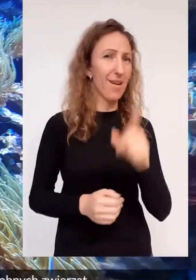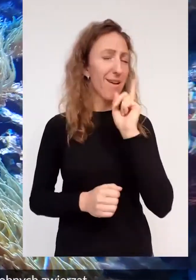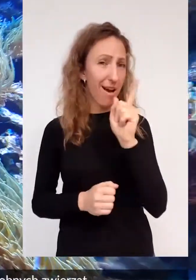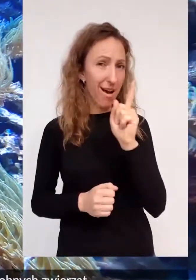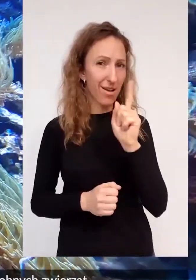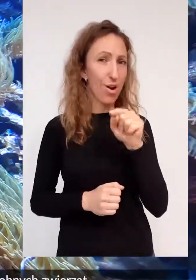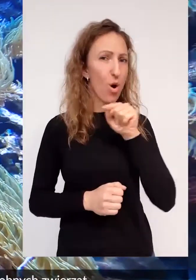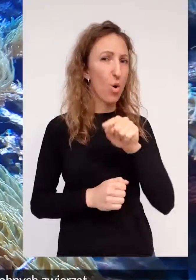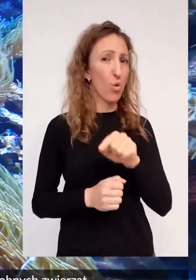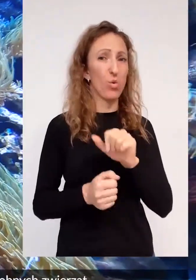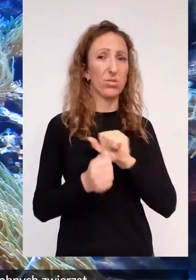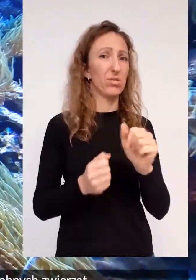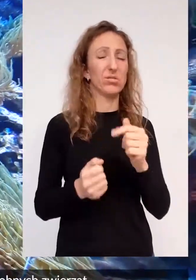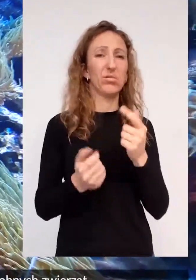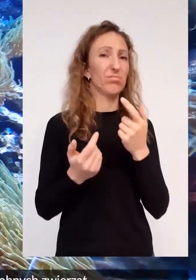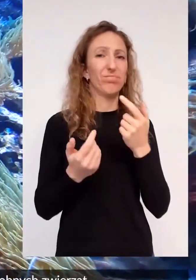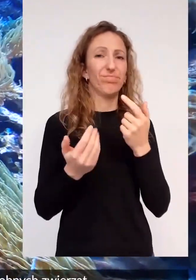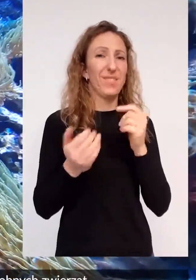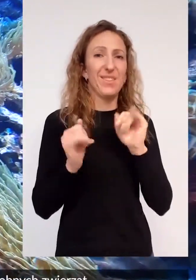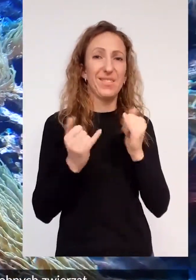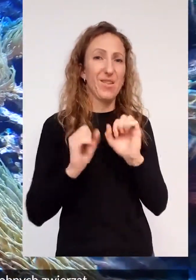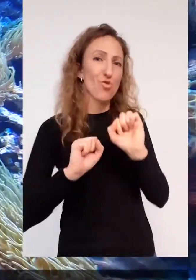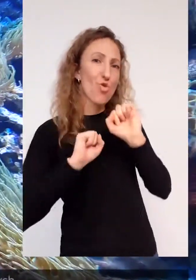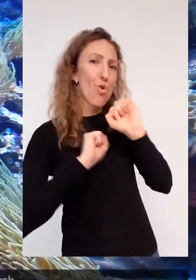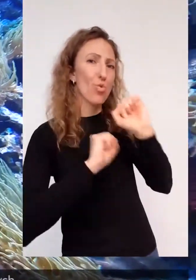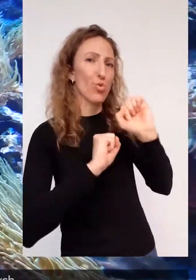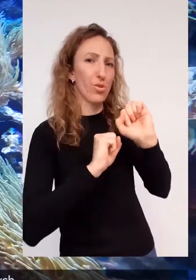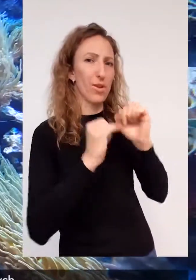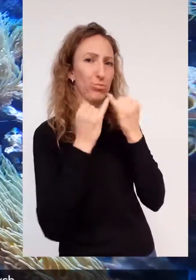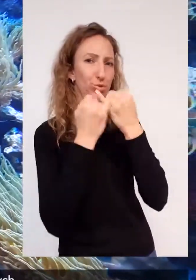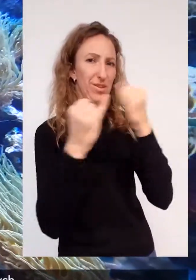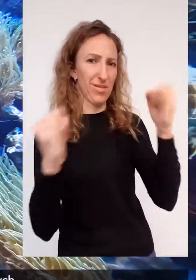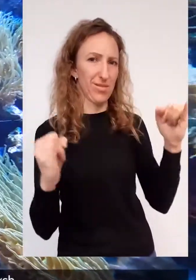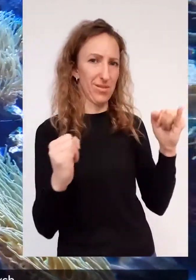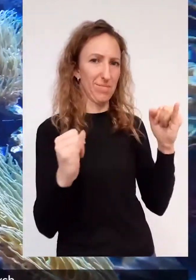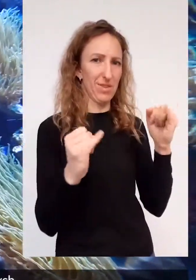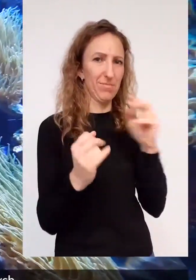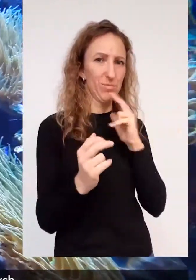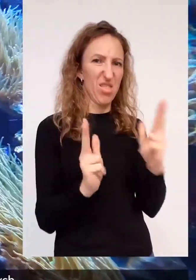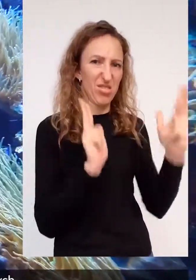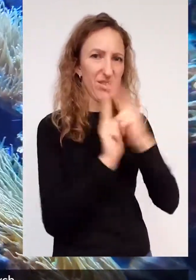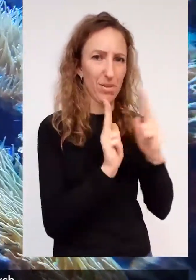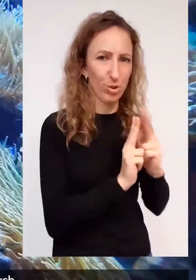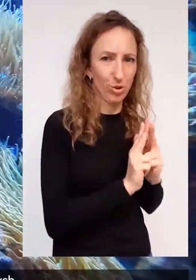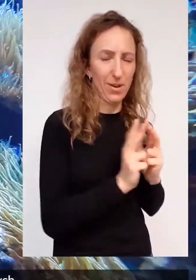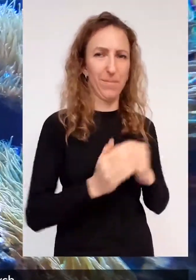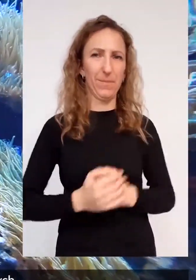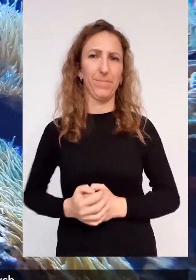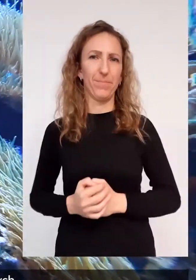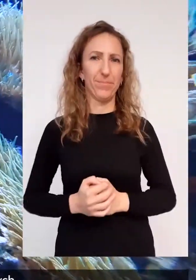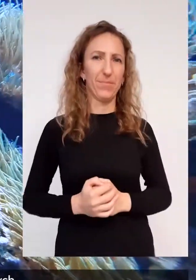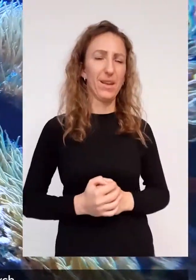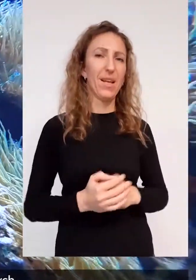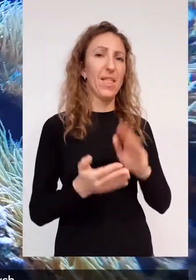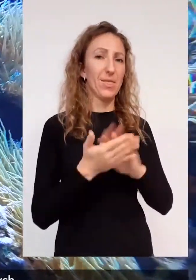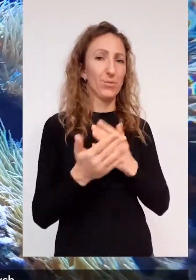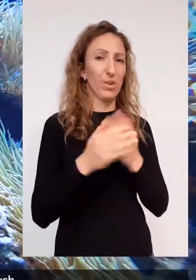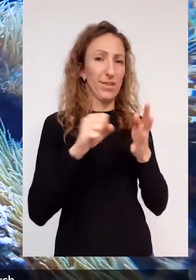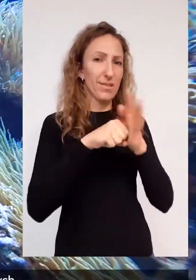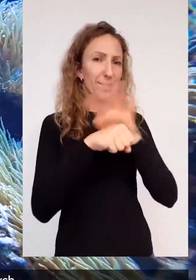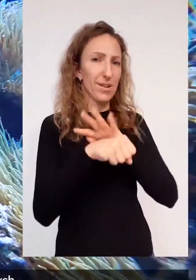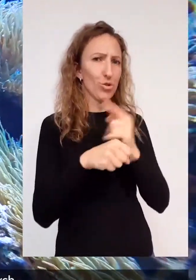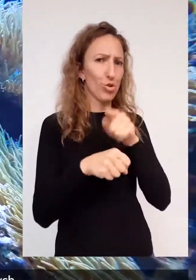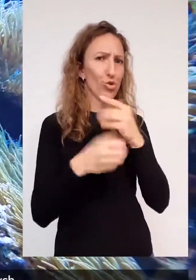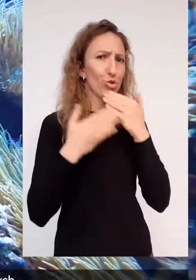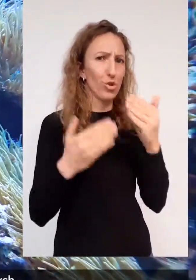Igielnik jest pewnego rodzaju azylem Dla wielu drobnych zwierząt zamieszkujących rejony